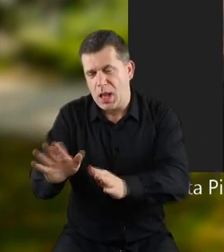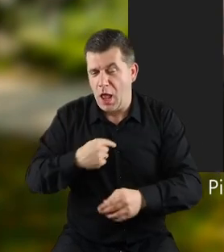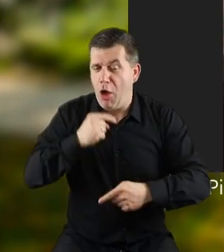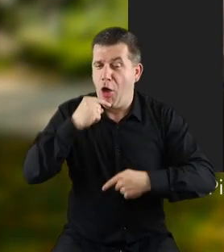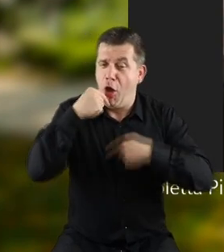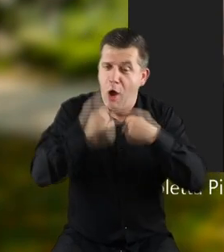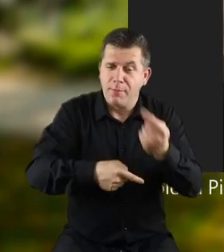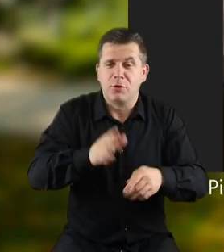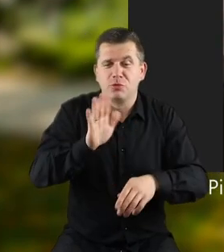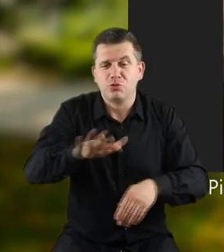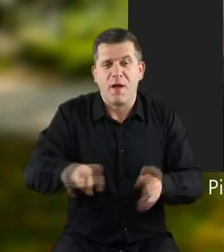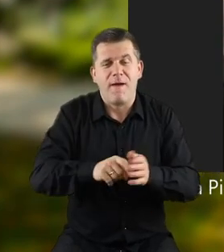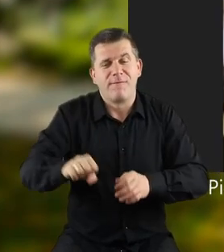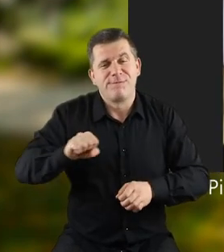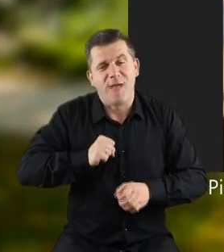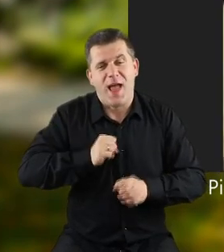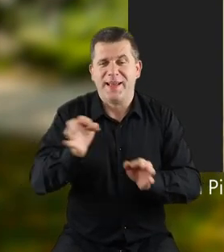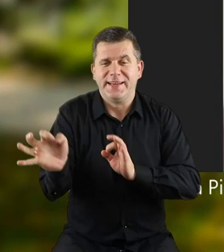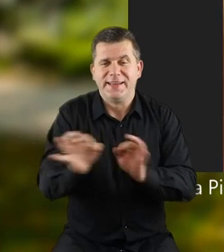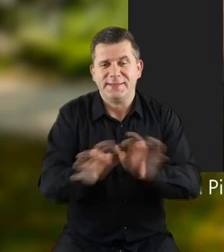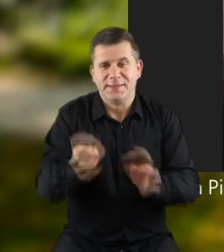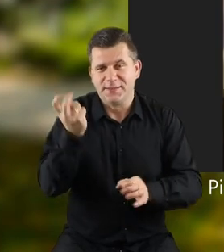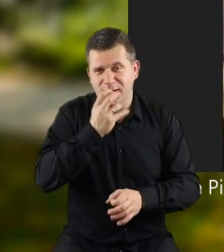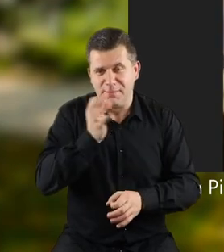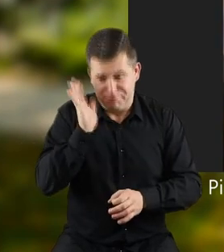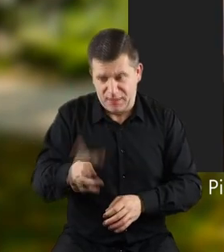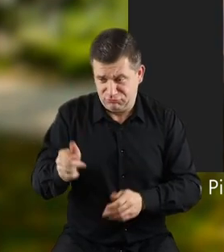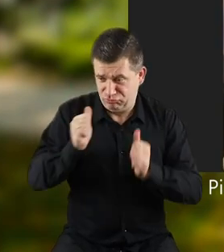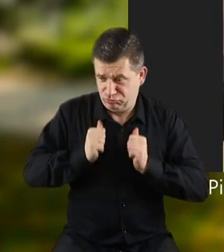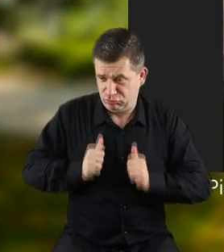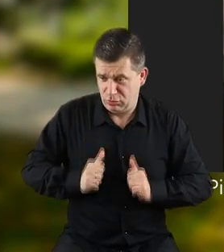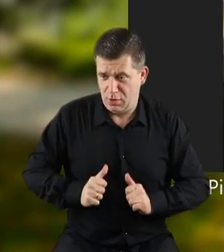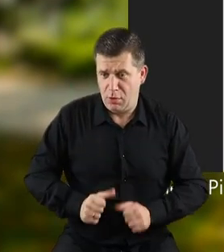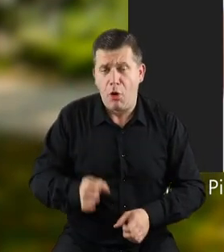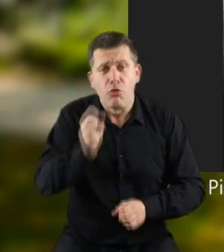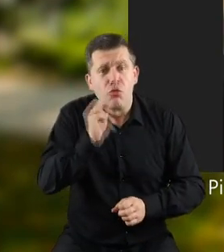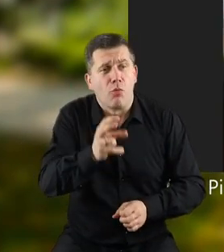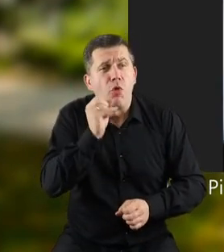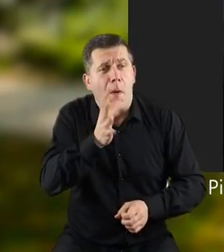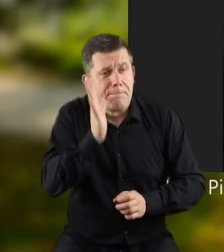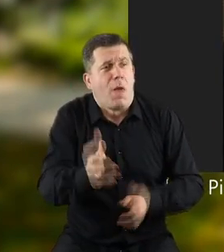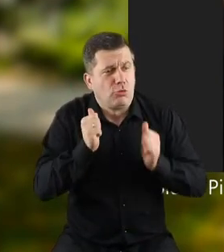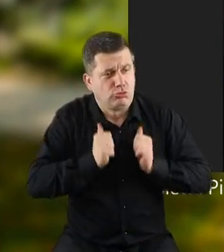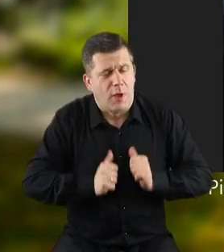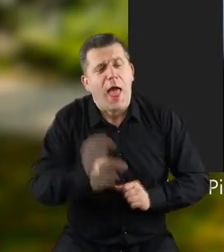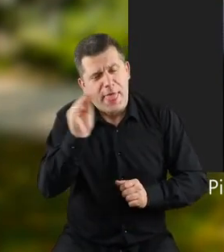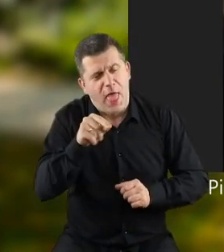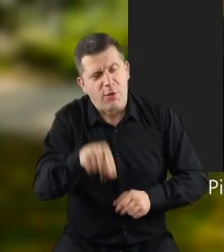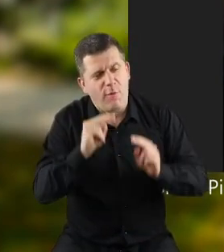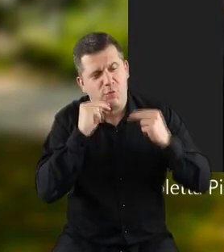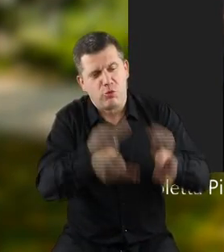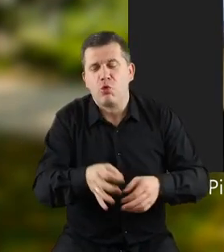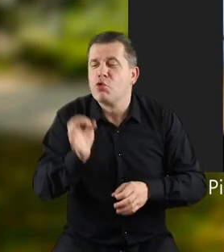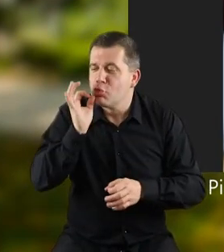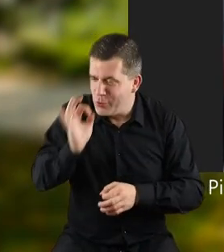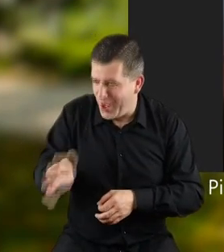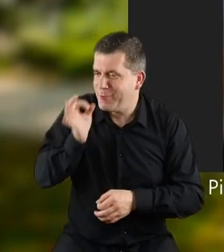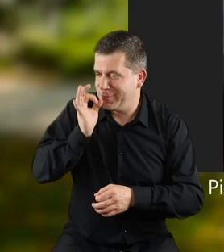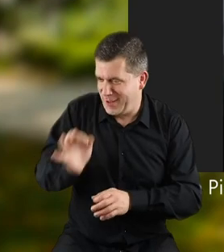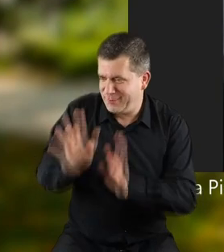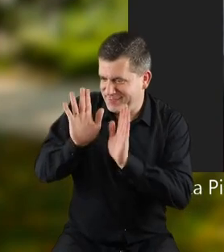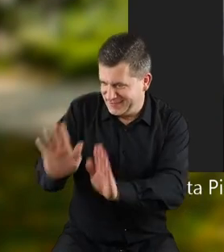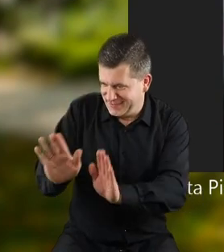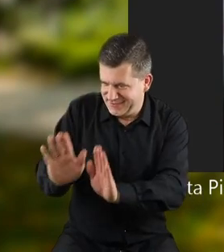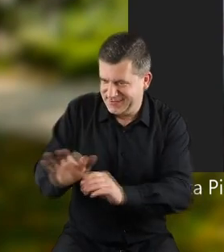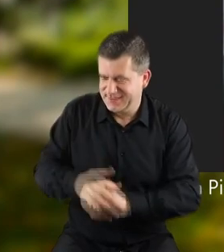opowiem dzieciom jakąś fajną historię. Dobrze, będziesz grzeczny? No, dobrze, jeszcze tu wrócę. Dobrze,